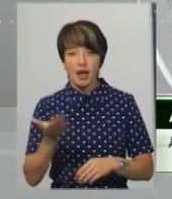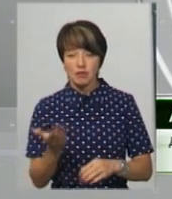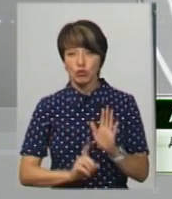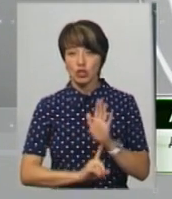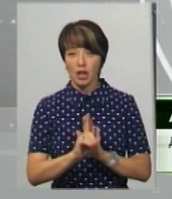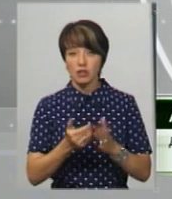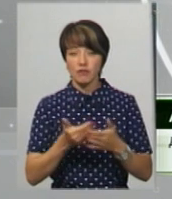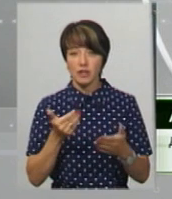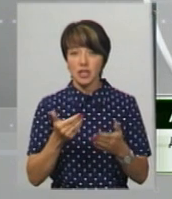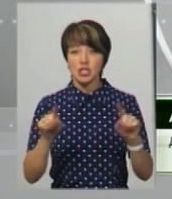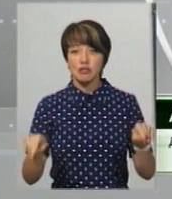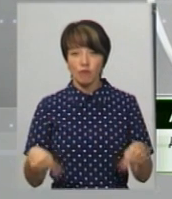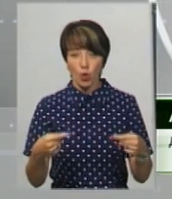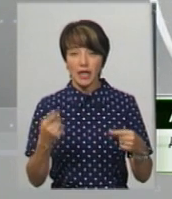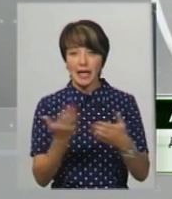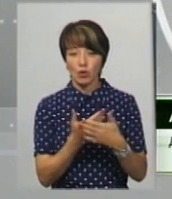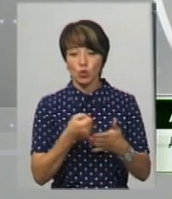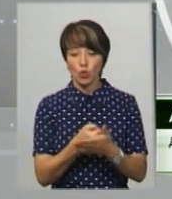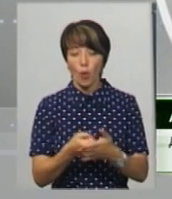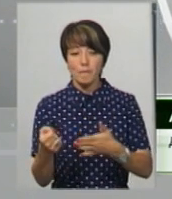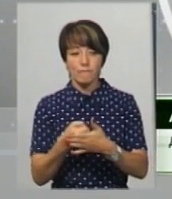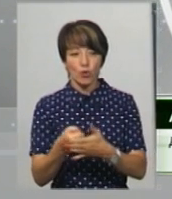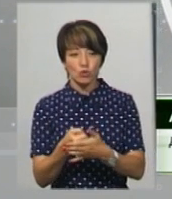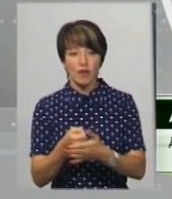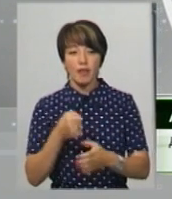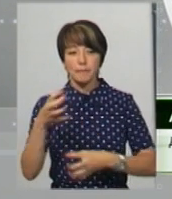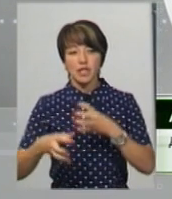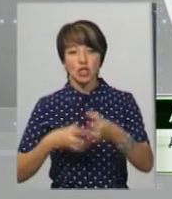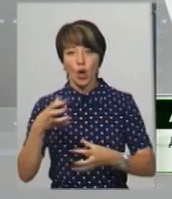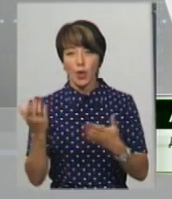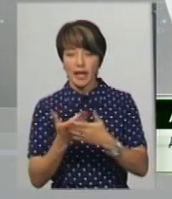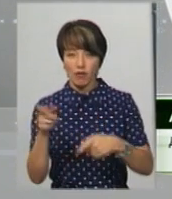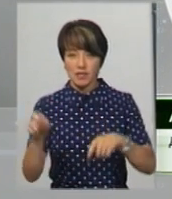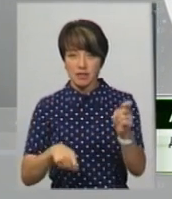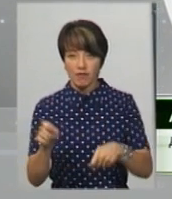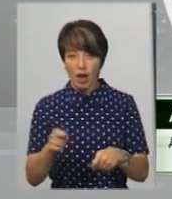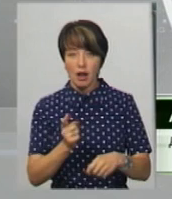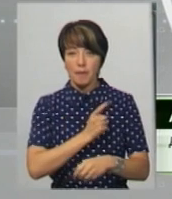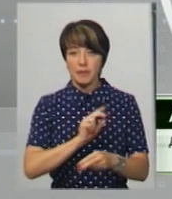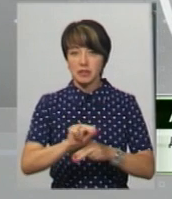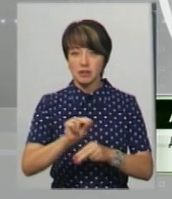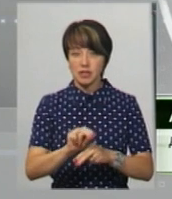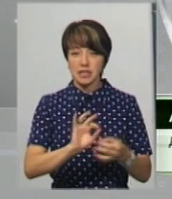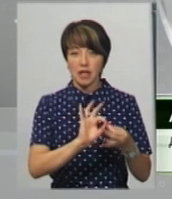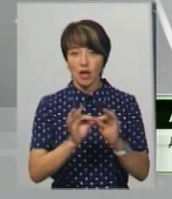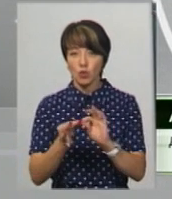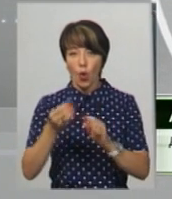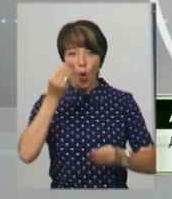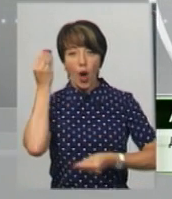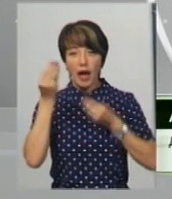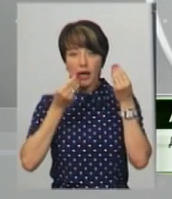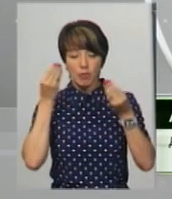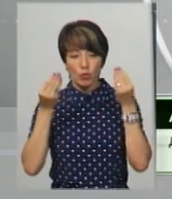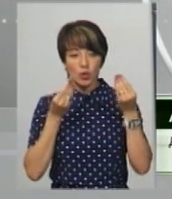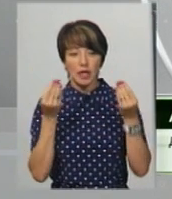починаючи від створення кіно до просування його на міжнародні кінофестивалі, воркшопи з складного гриму для кіно,